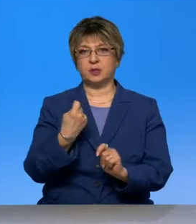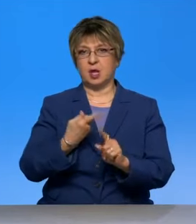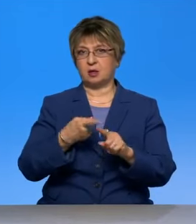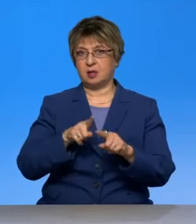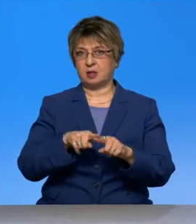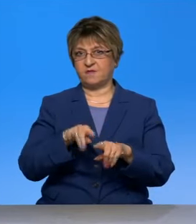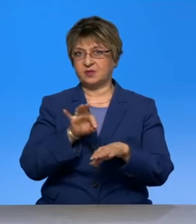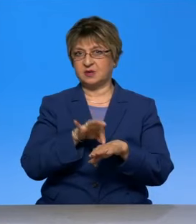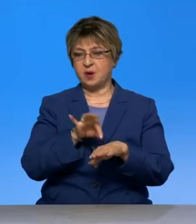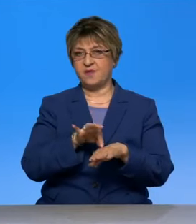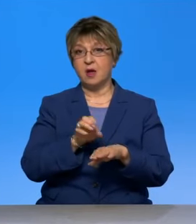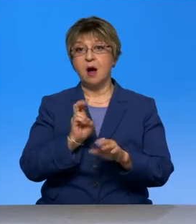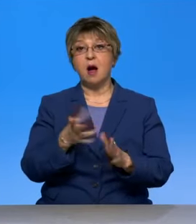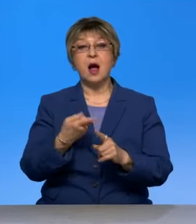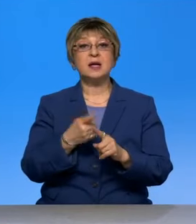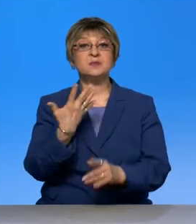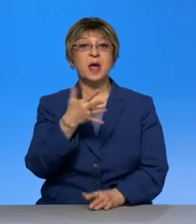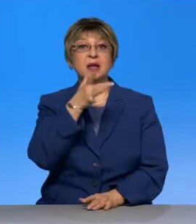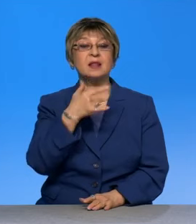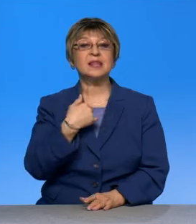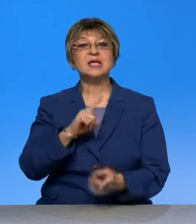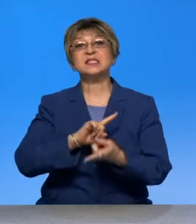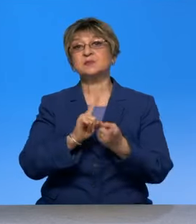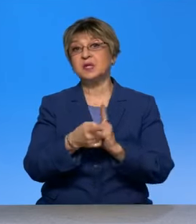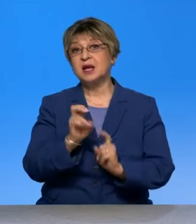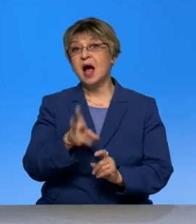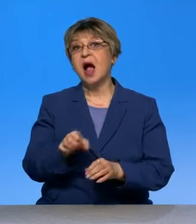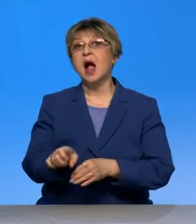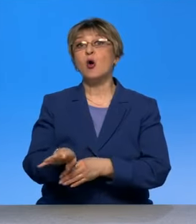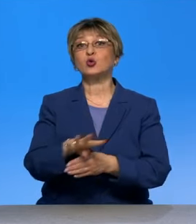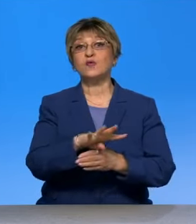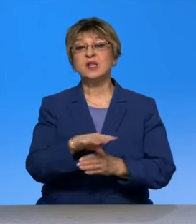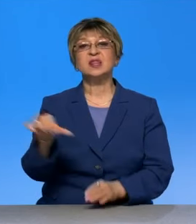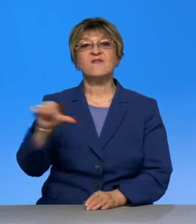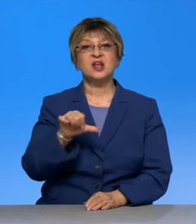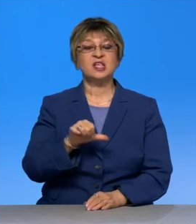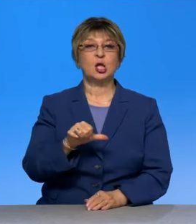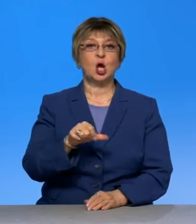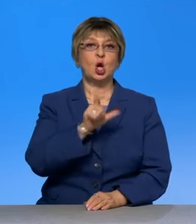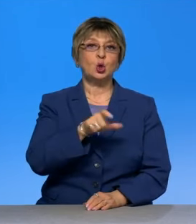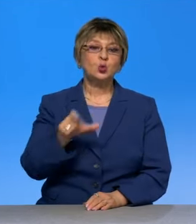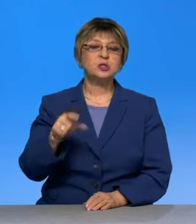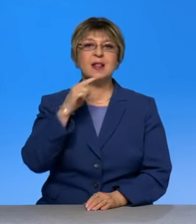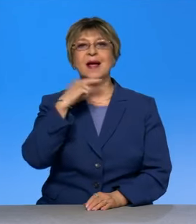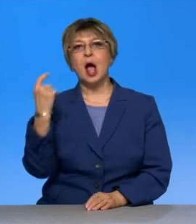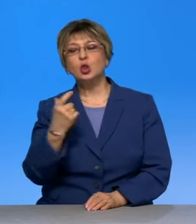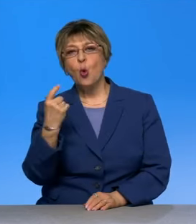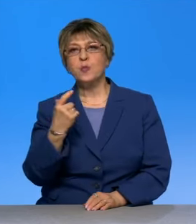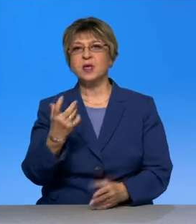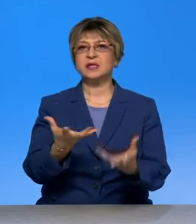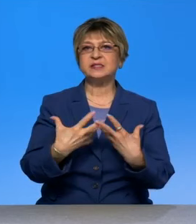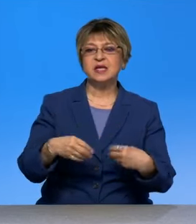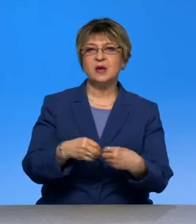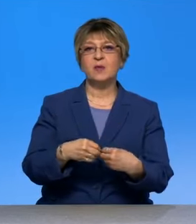подводят итоги, как же эти пять лет нас изменили, как коронавирус навредил людям, семьям, экономике разных стран. И